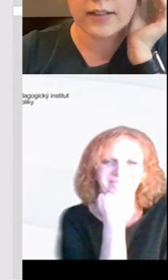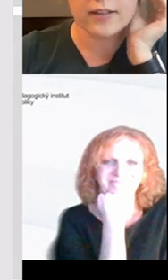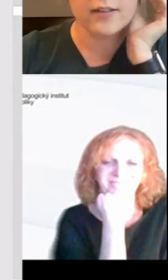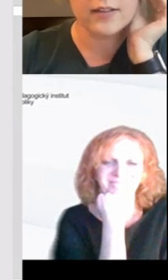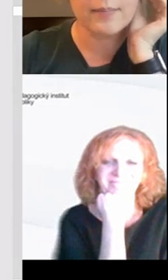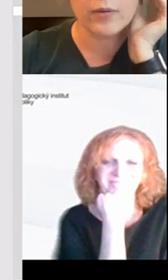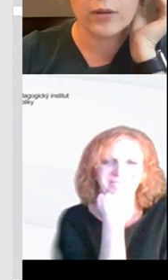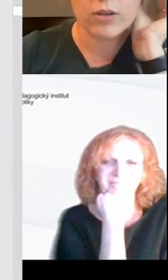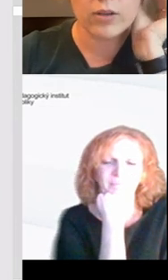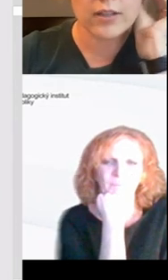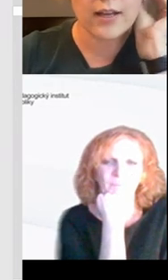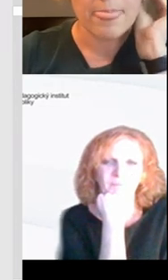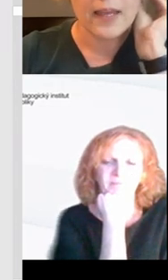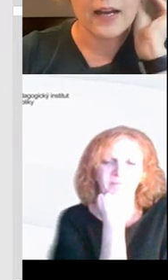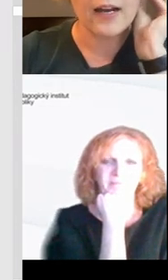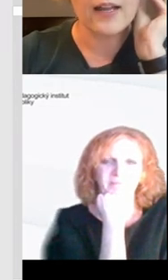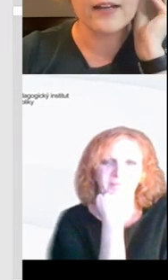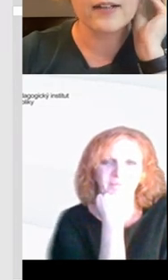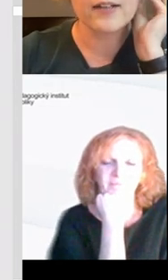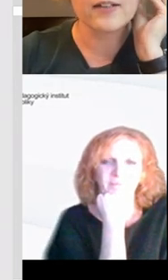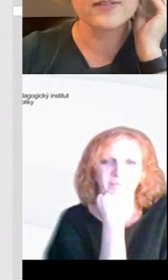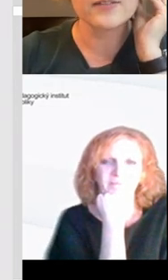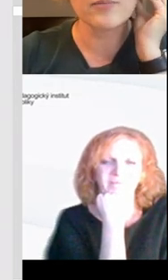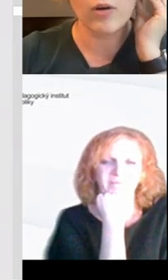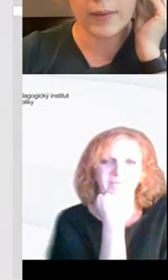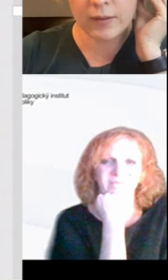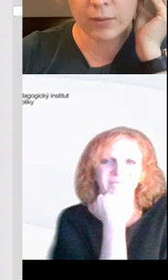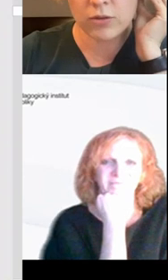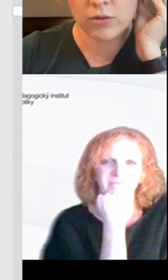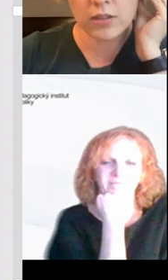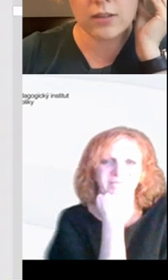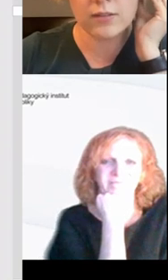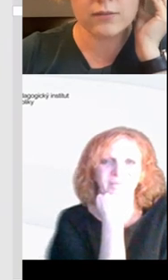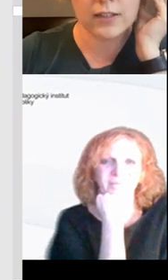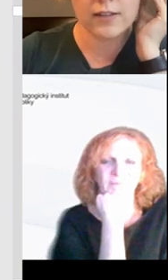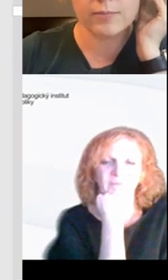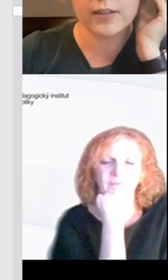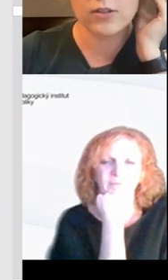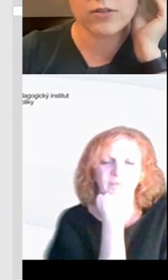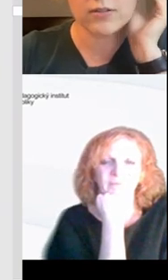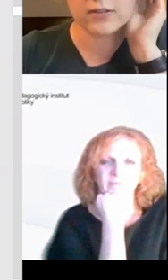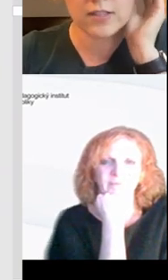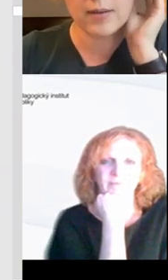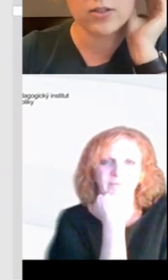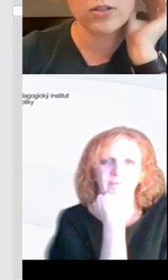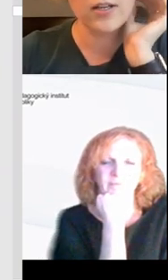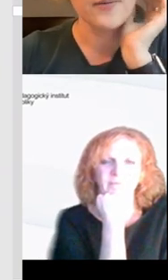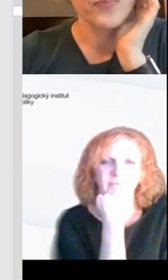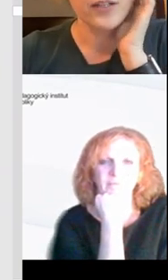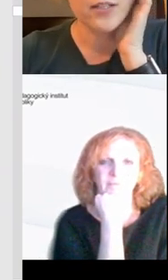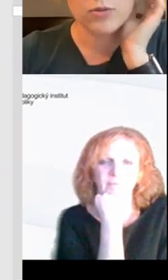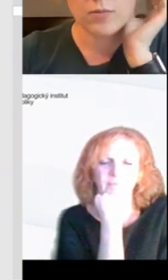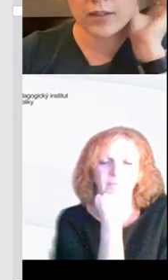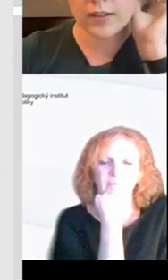text, kdy je pro ně důležité, ale jim ho opravit, protože děti takhle úplně, když s tímhle